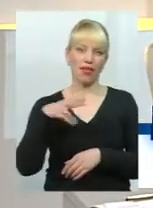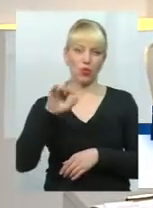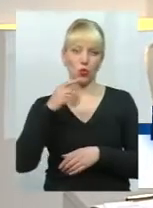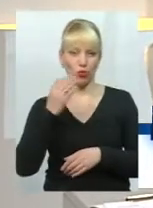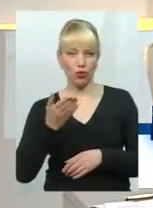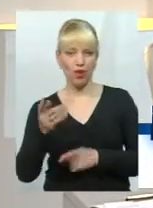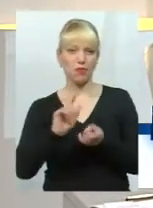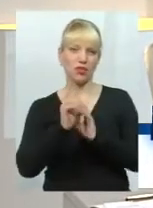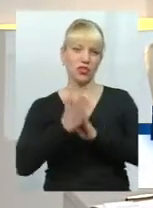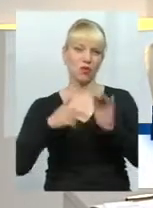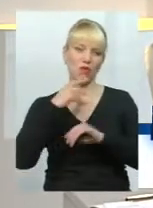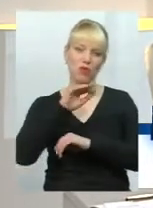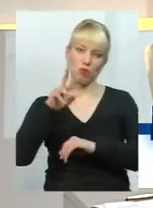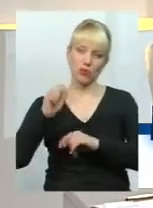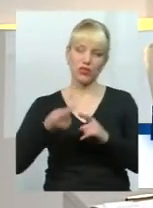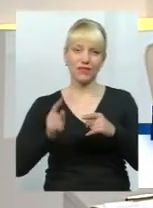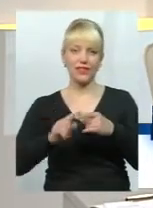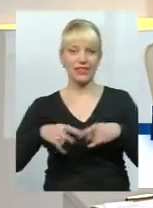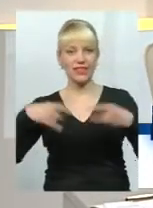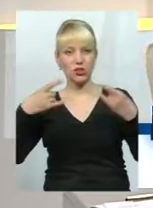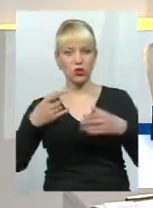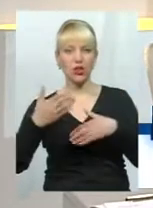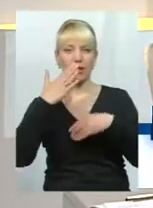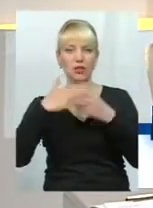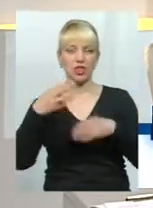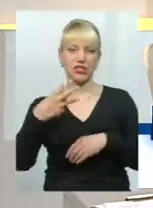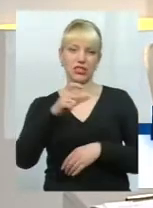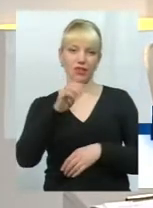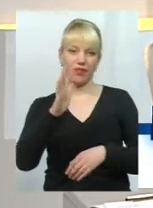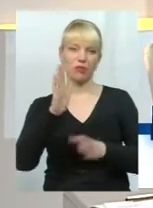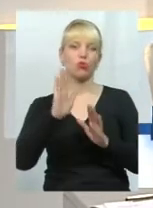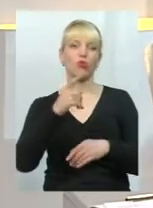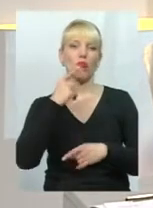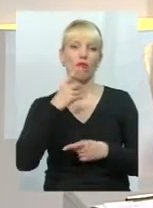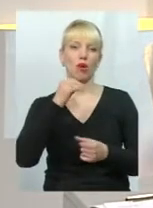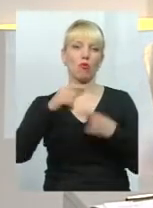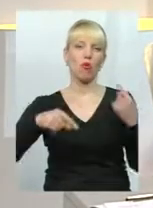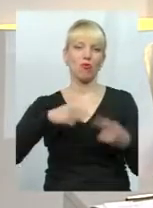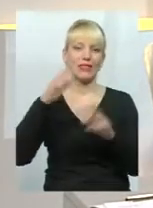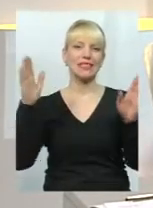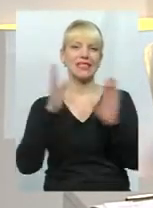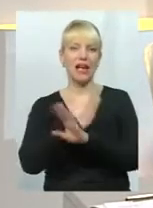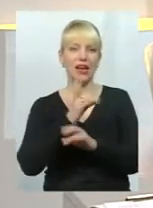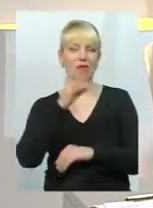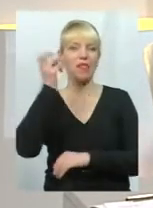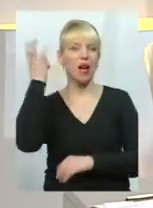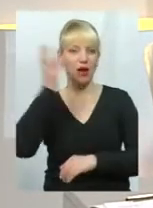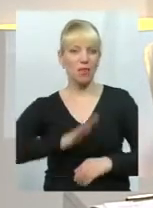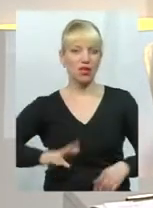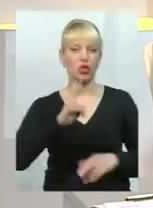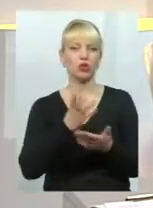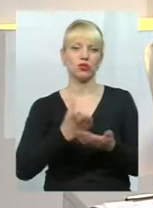Оксани Фіновської. І у цій студії найближчих півгодини ми говоритимемо про бізнес-клімат на Хмельниччині, про те, хто